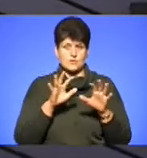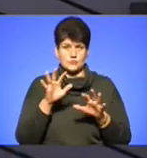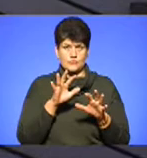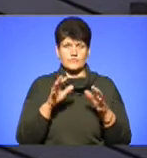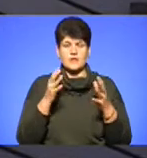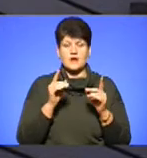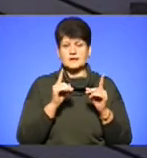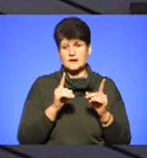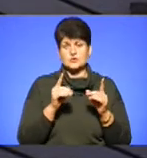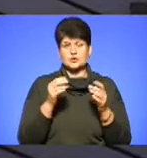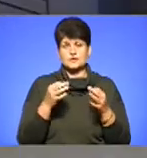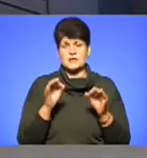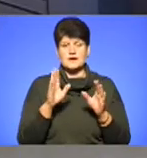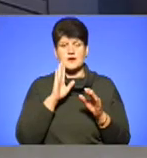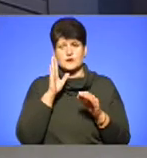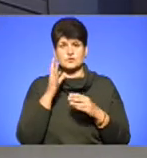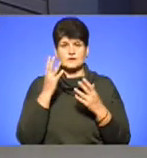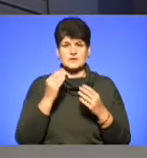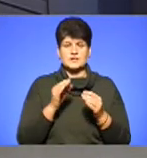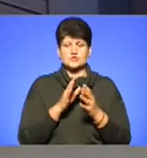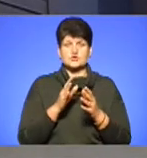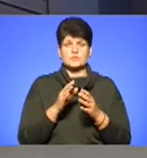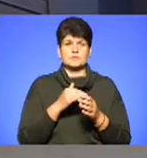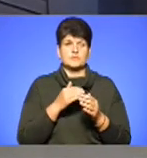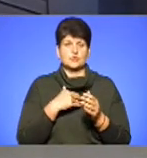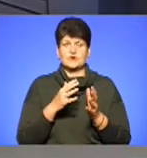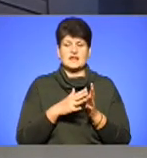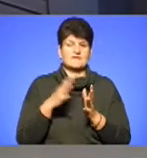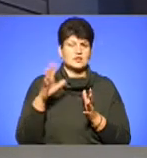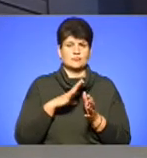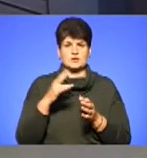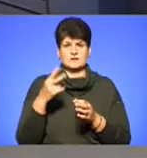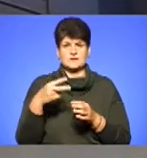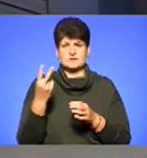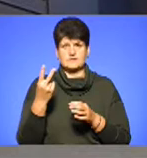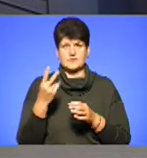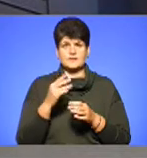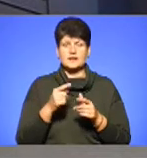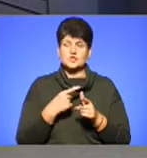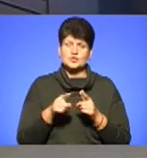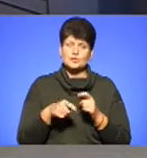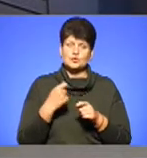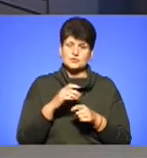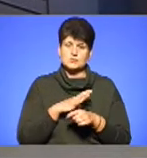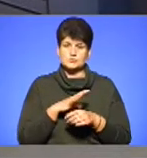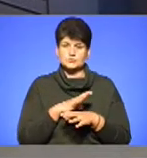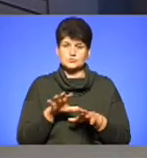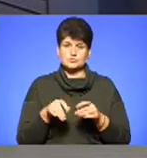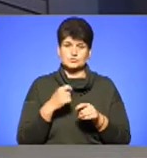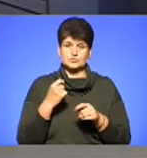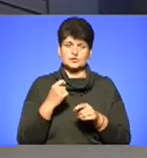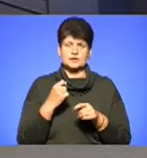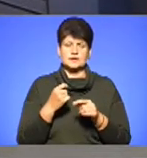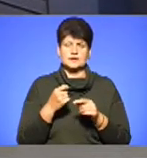день, щоб температура повітря була не вища 22 градусів на цьому. Чи не порушив саме цей аграрій в цьому випадку